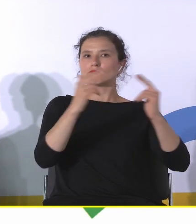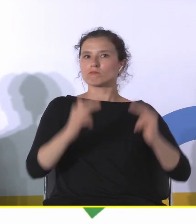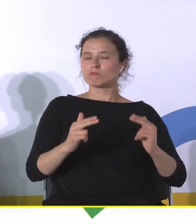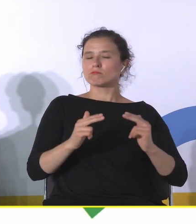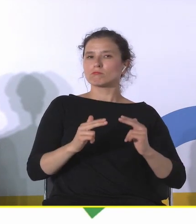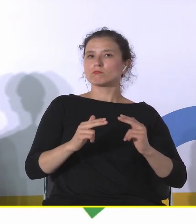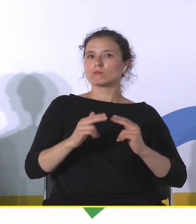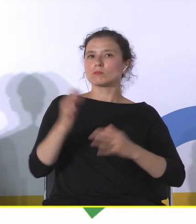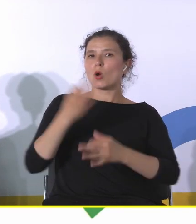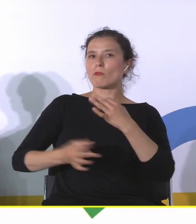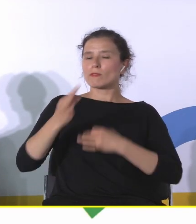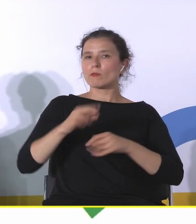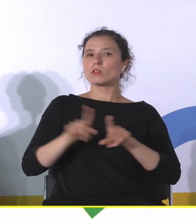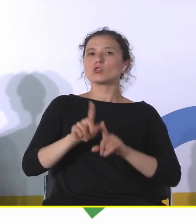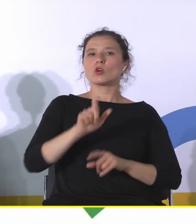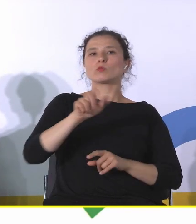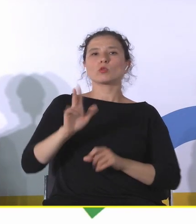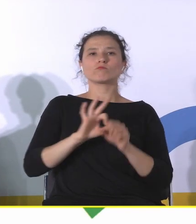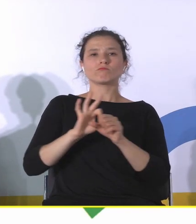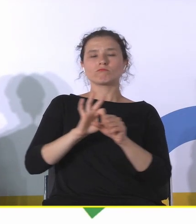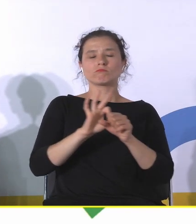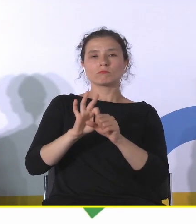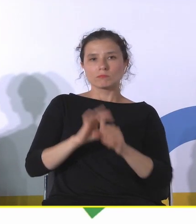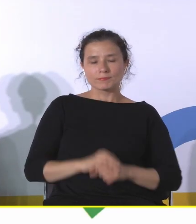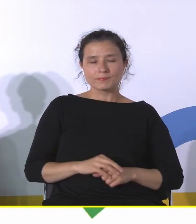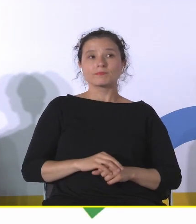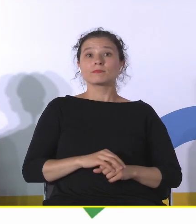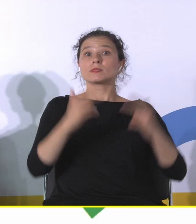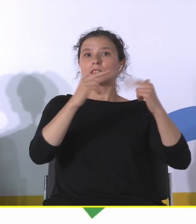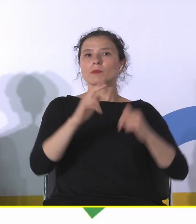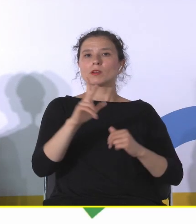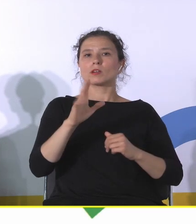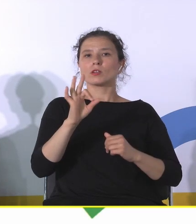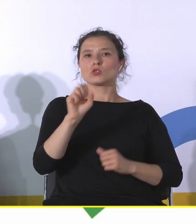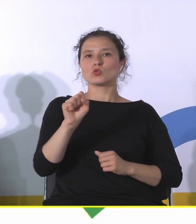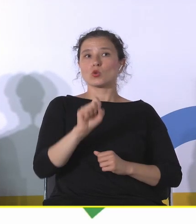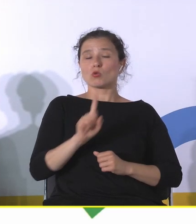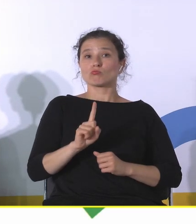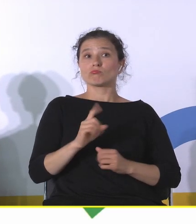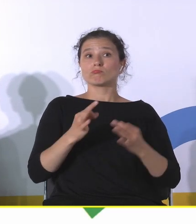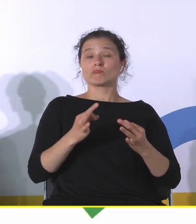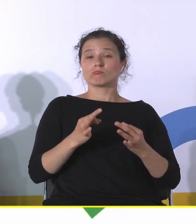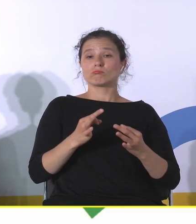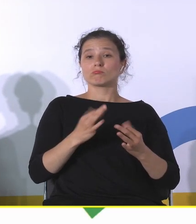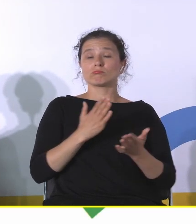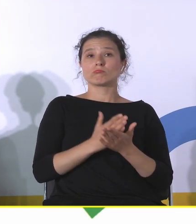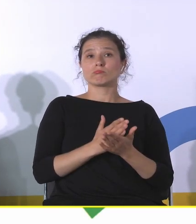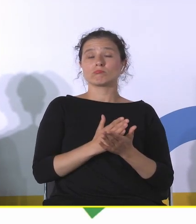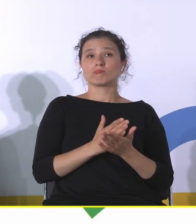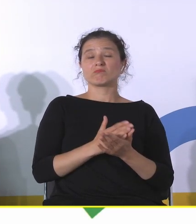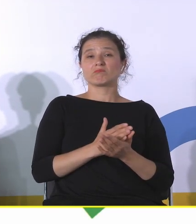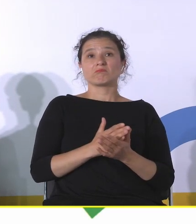oprowadzały. Zamek Książ jest w tym momencie już właściwie na krawędzi swoich możliwości obsługi ruchu